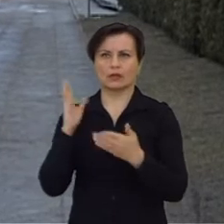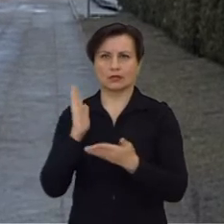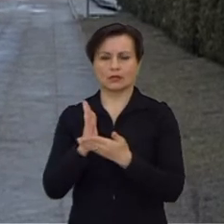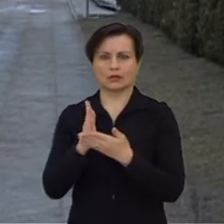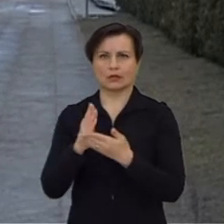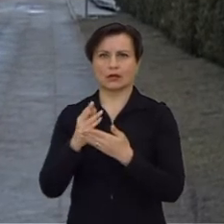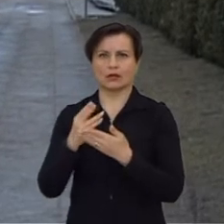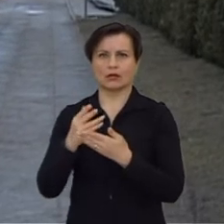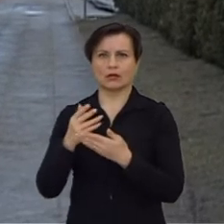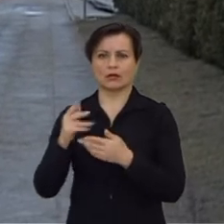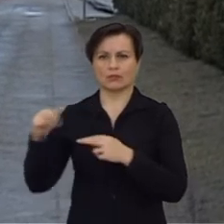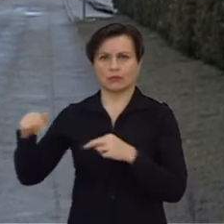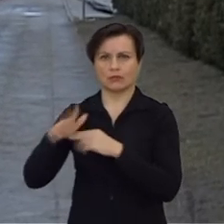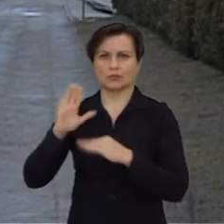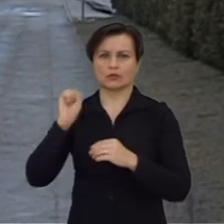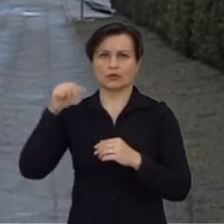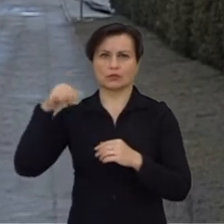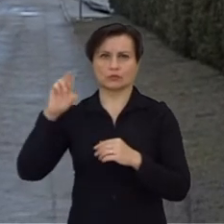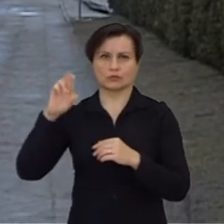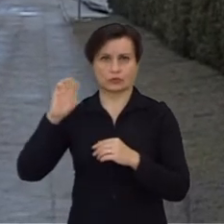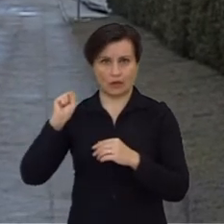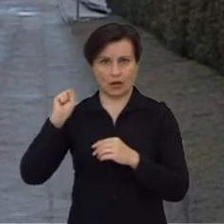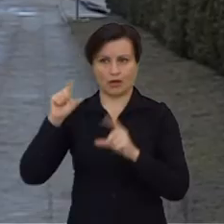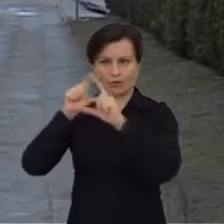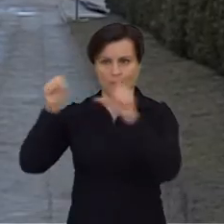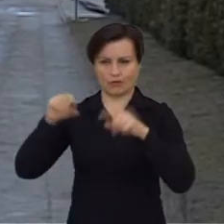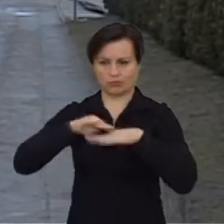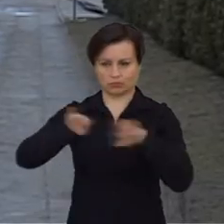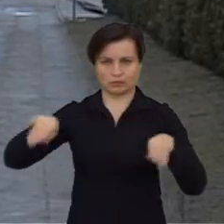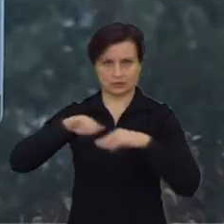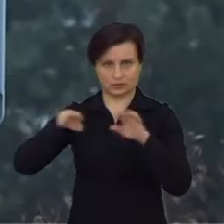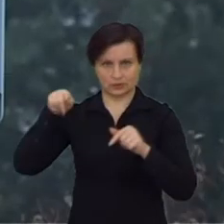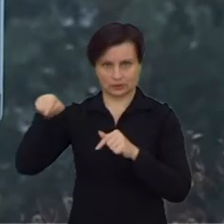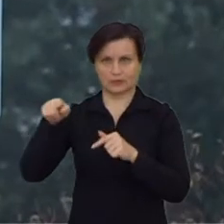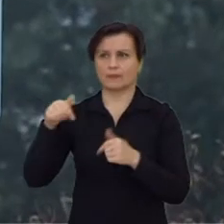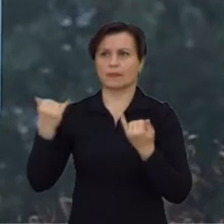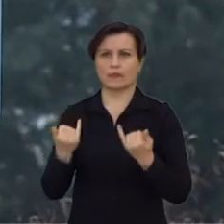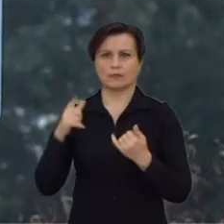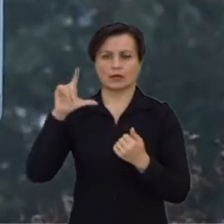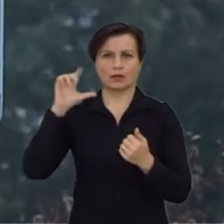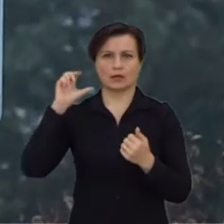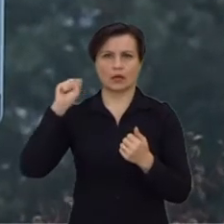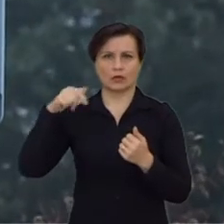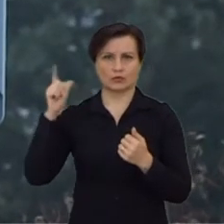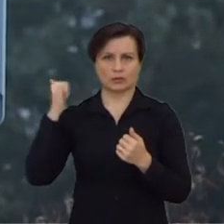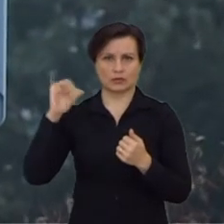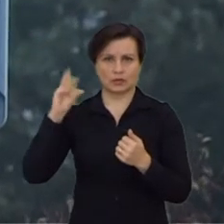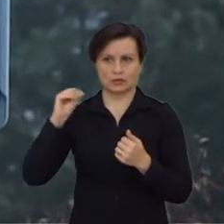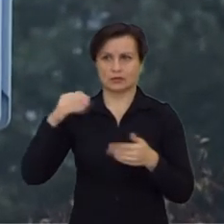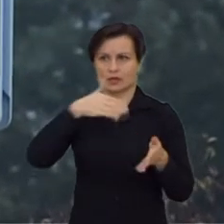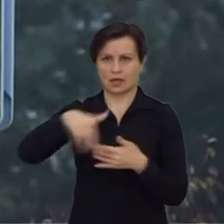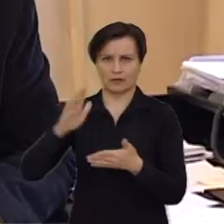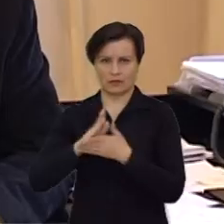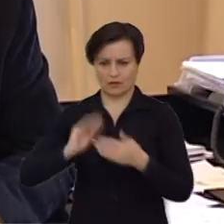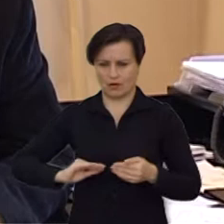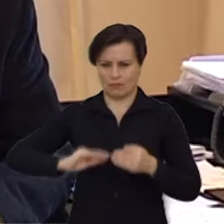numatyta prie aušros mokyklos baseino esančių, kadangi dabar liaudės gatvė yra įrengta paaukštinta pereje, o